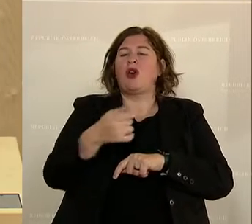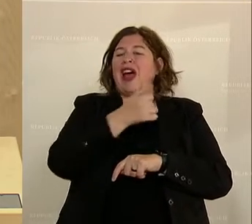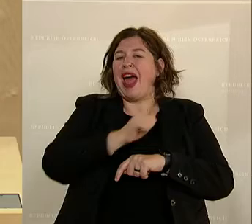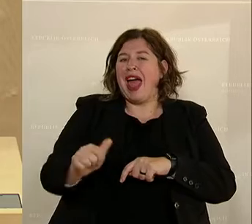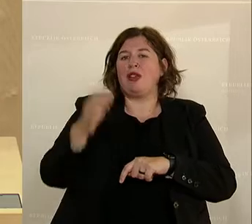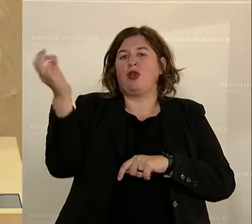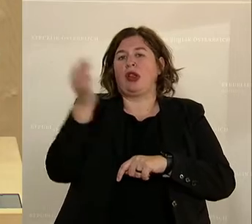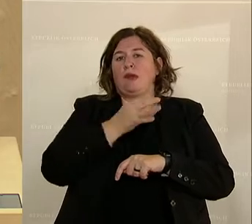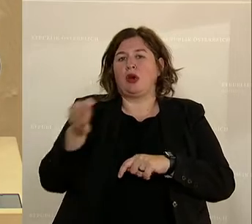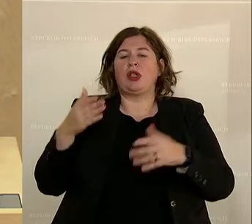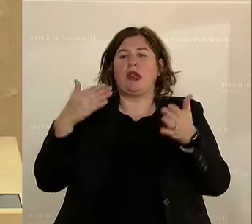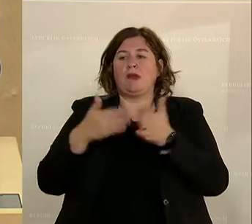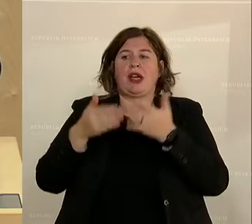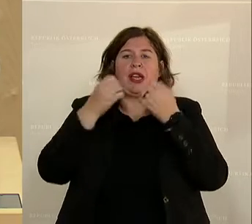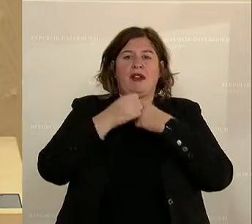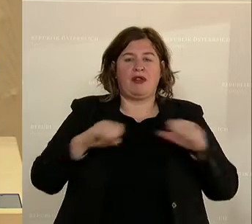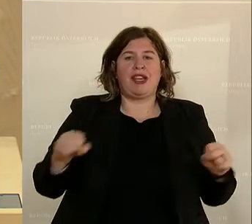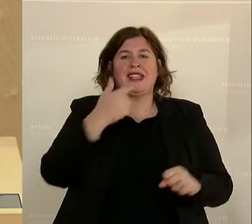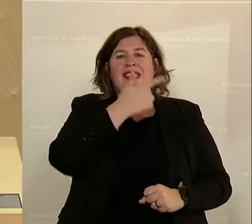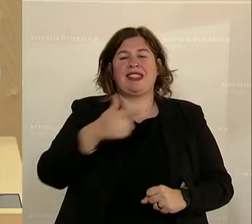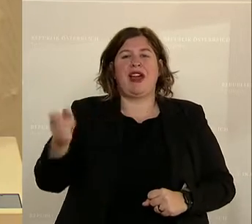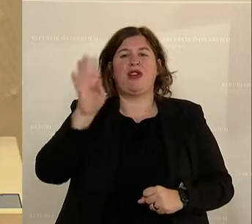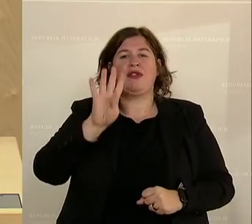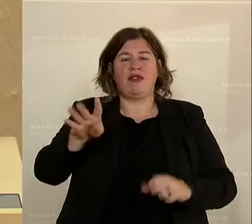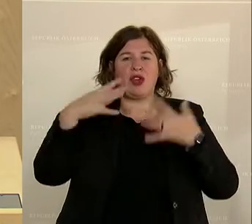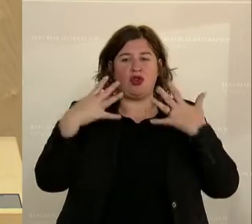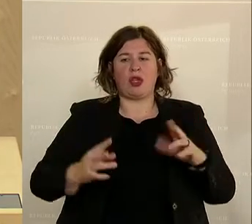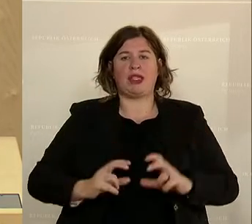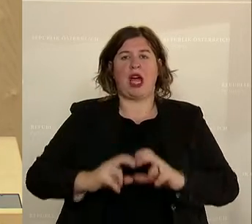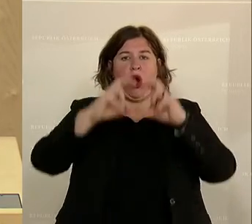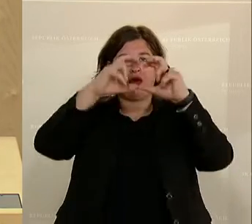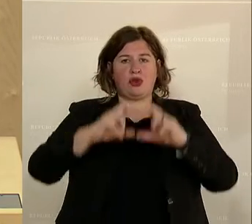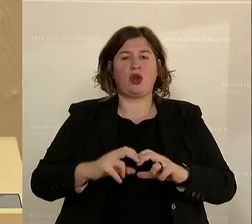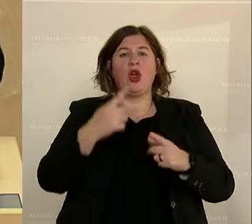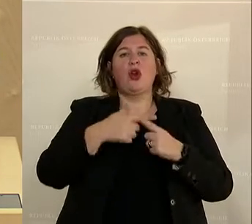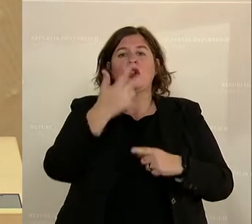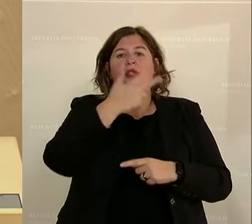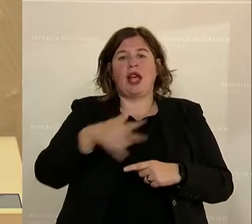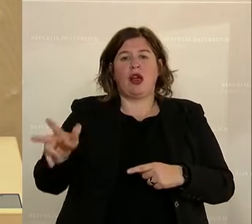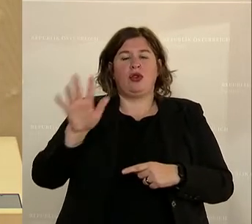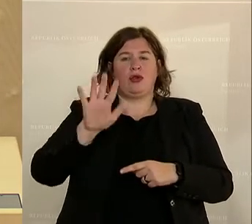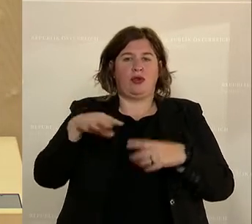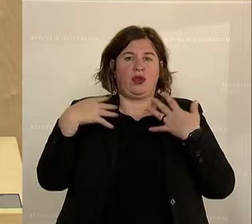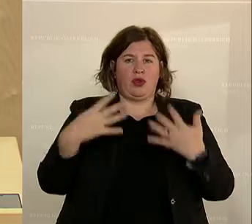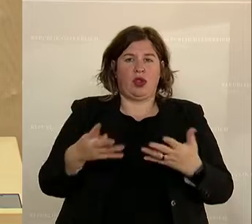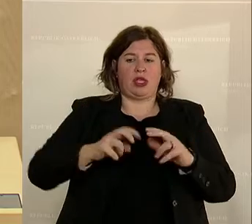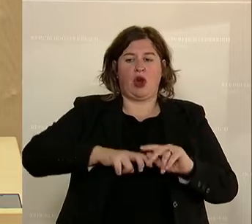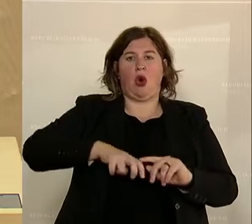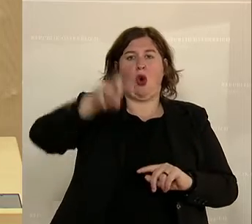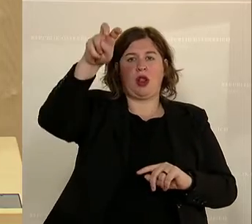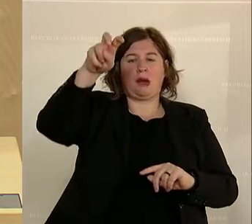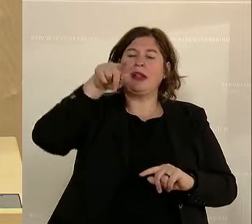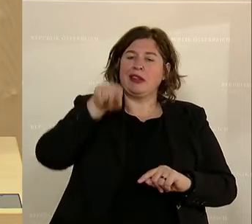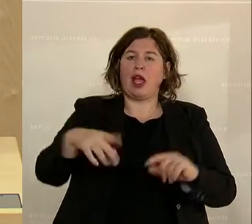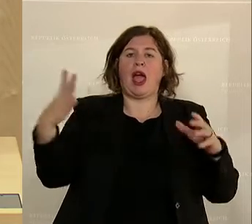barrierefrei mit 294 Aufzügen und 350 Rolltreppen. Das ist eine Erfolgsgeschichte des